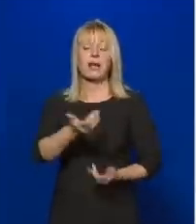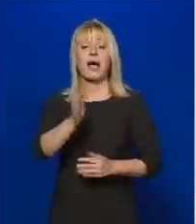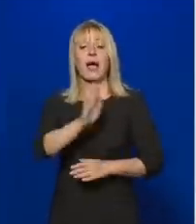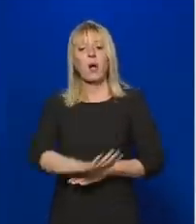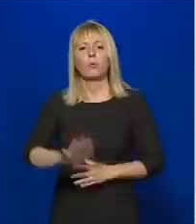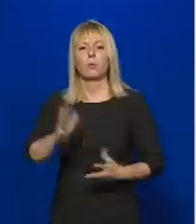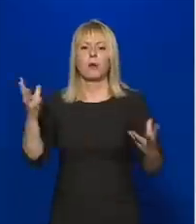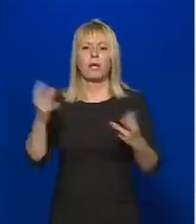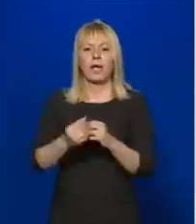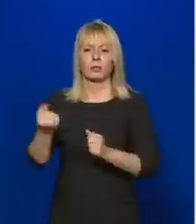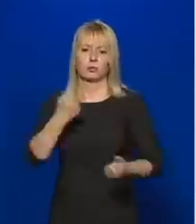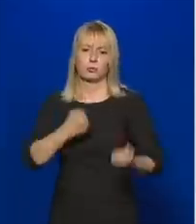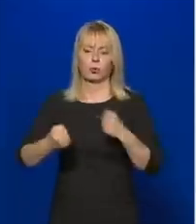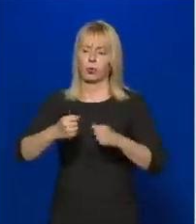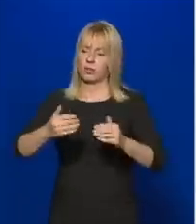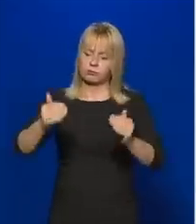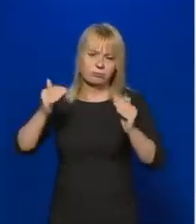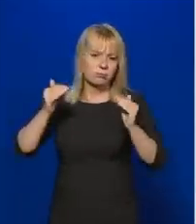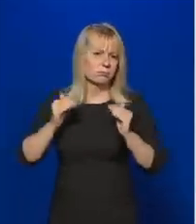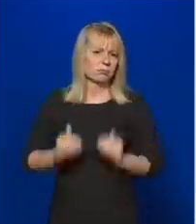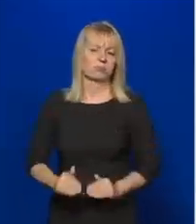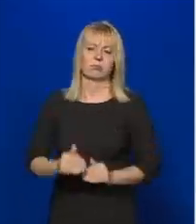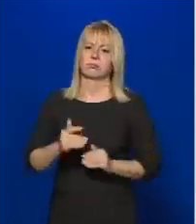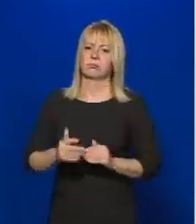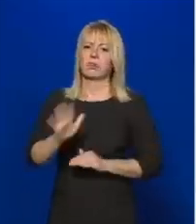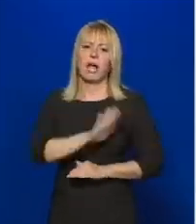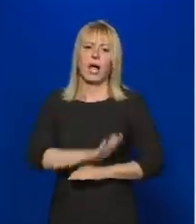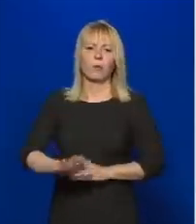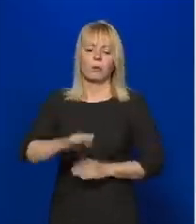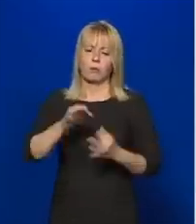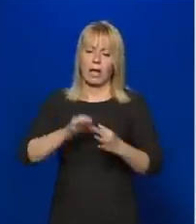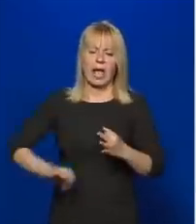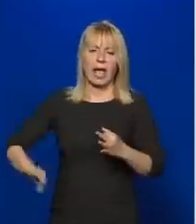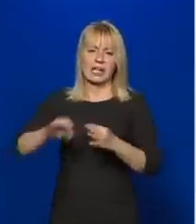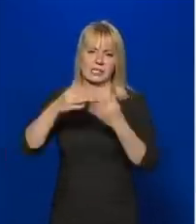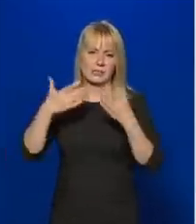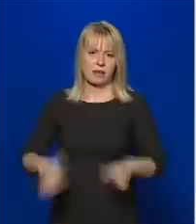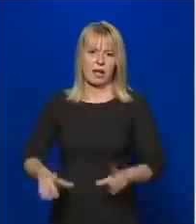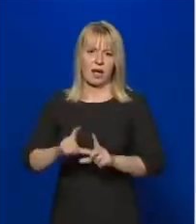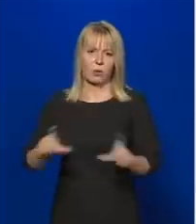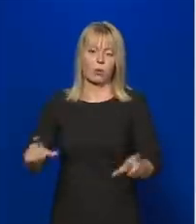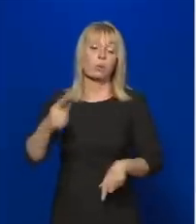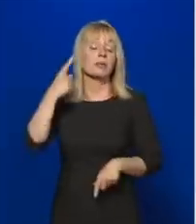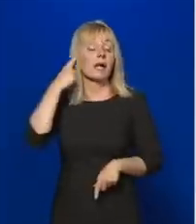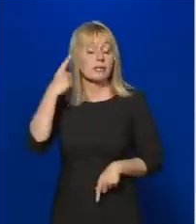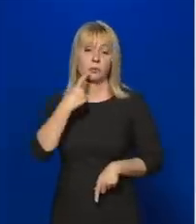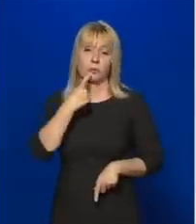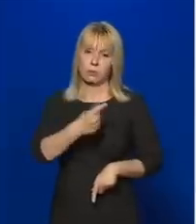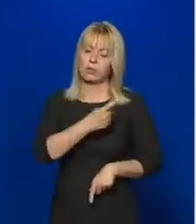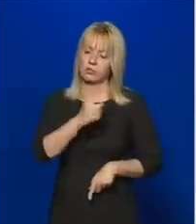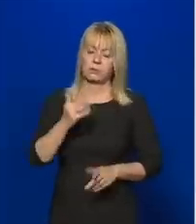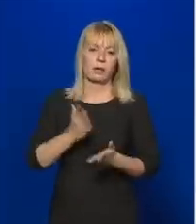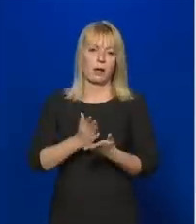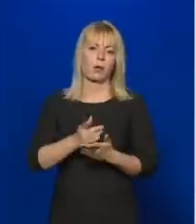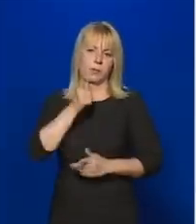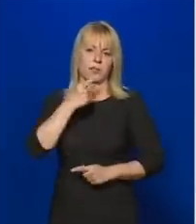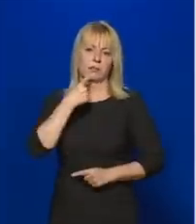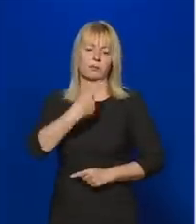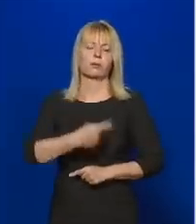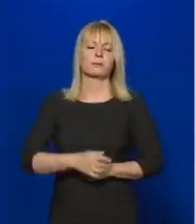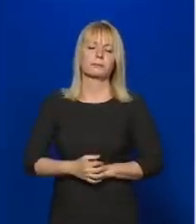Együttműködést rombolja, és az Európai Unió egészének okoz károkat. Ezt tudjuk rögzíteni, és ezt minden alkalommal meg is fogjuk tenni.